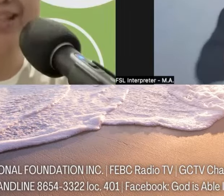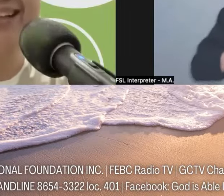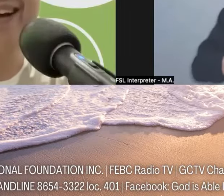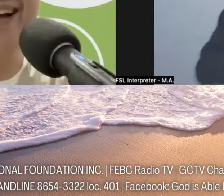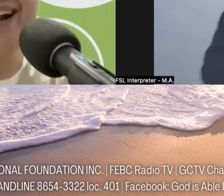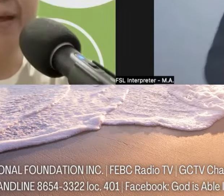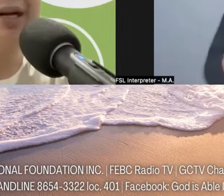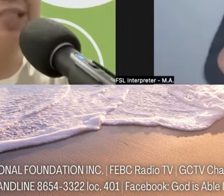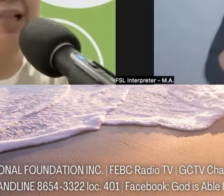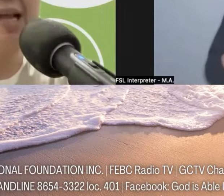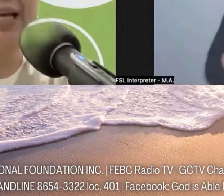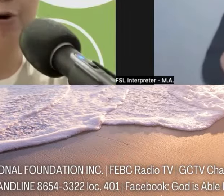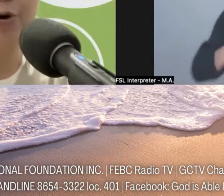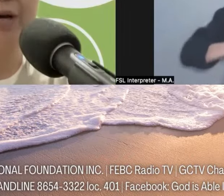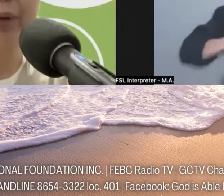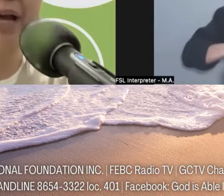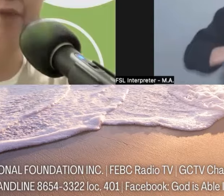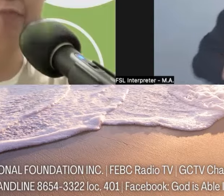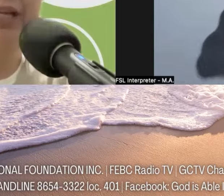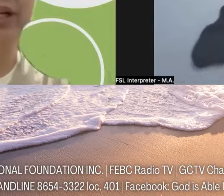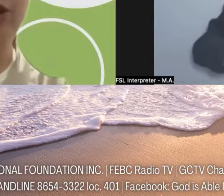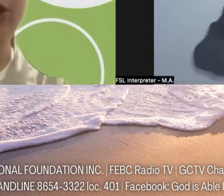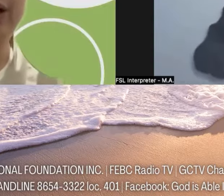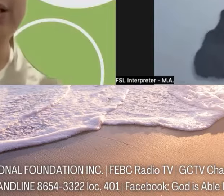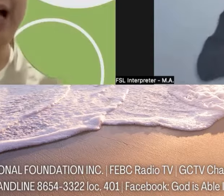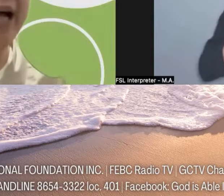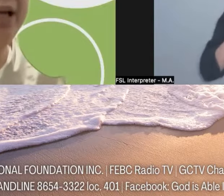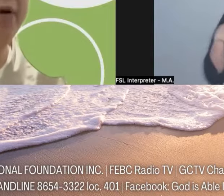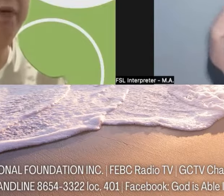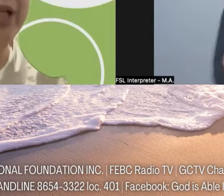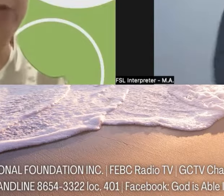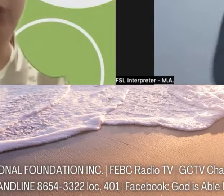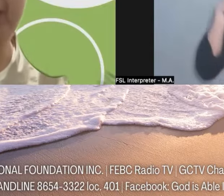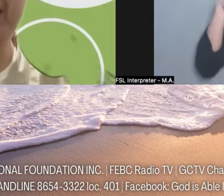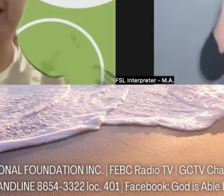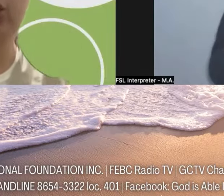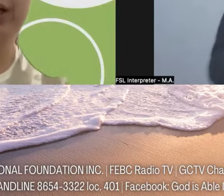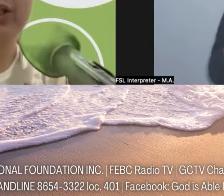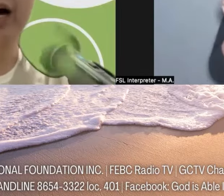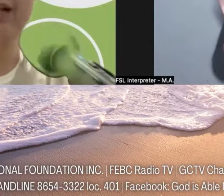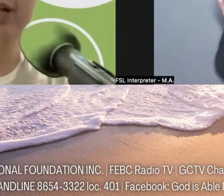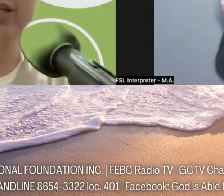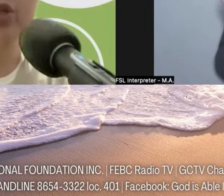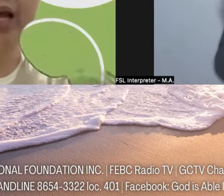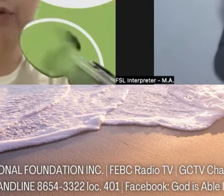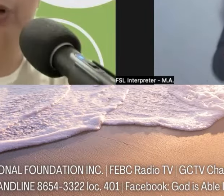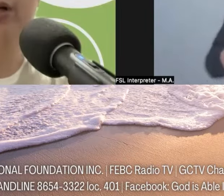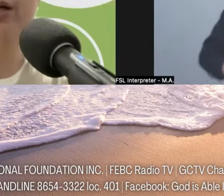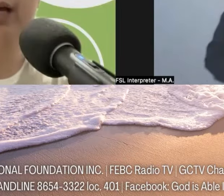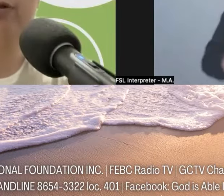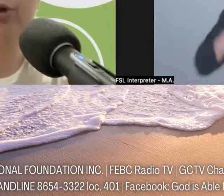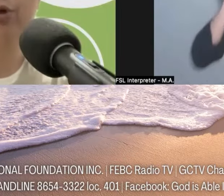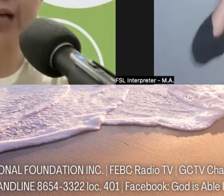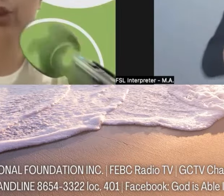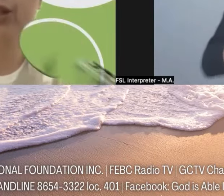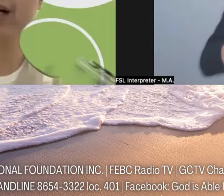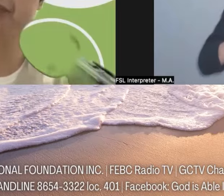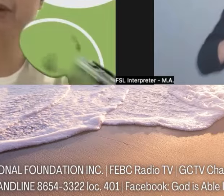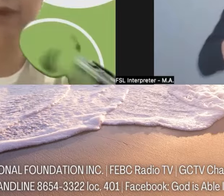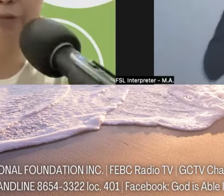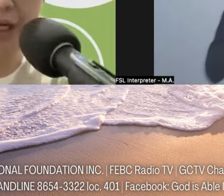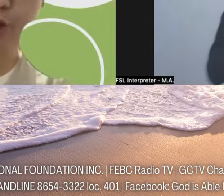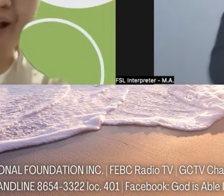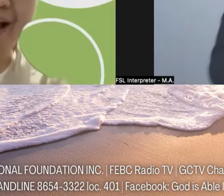inyong komunidad, ay mag-send lang kayo ng private message sa ating Facebook page, God is Able International